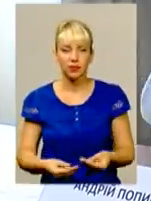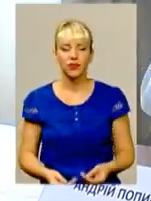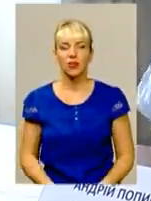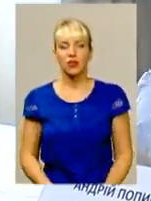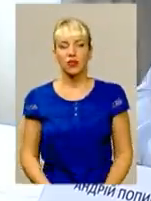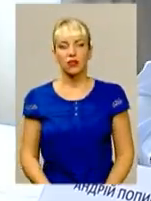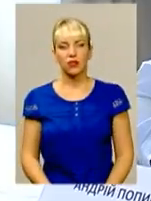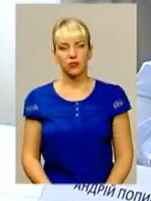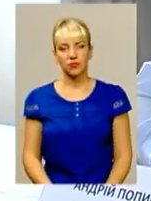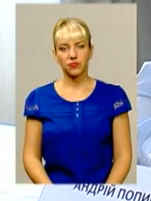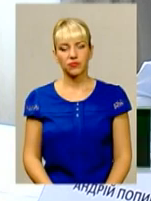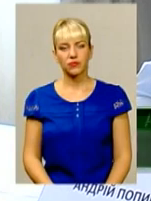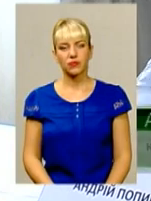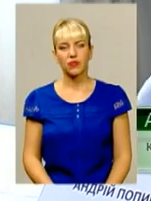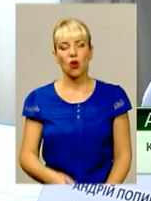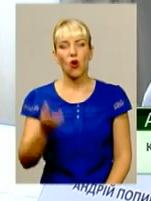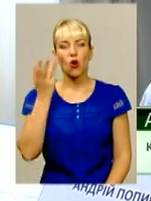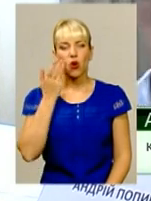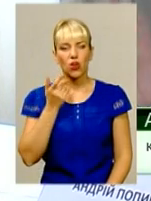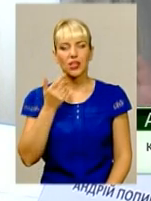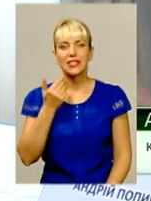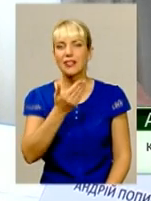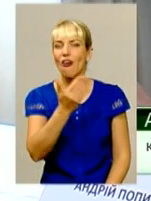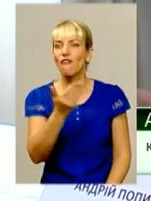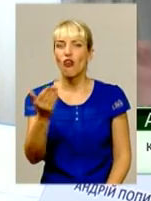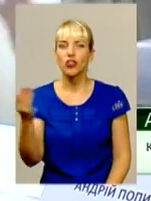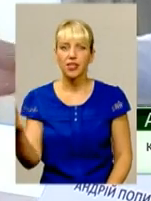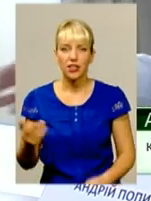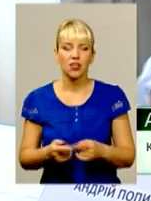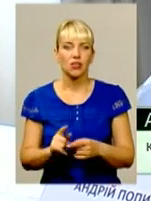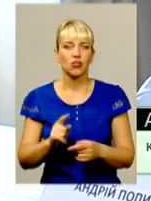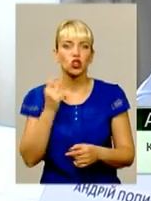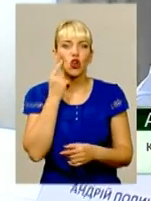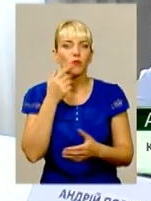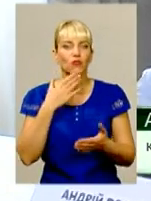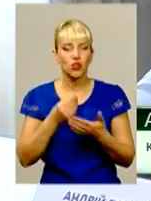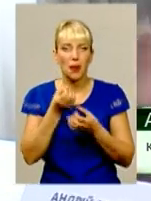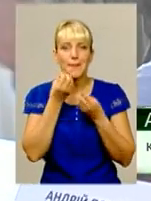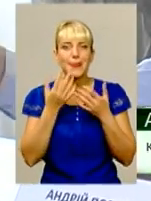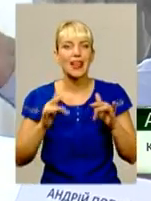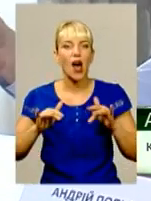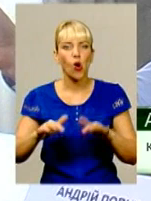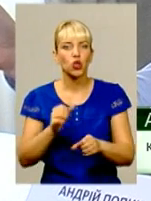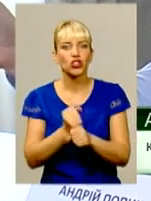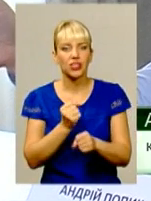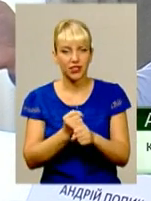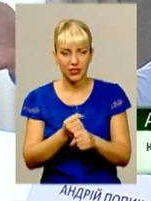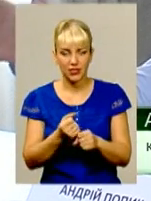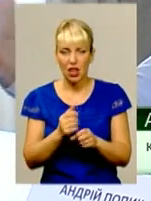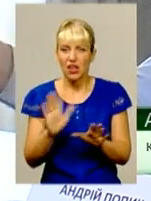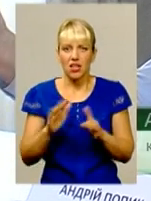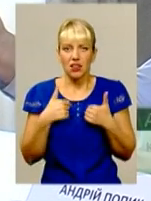соромились своєї благодійності. Ні, це не ми, це благодійний фонд,